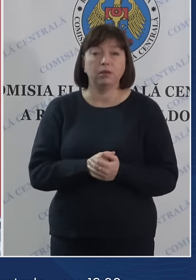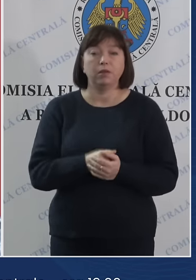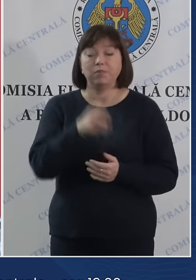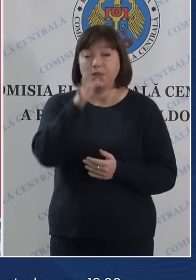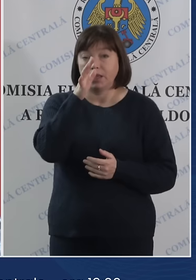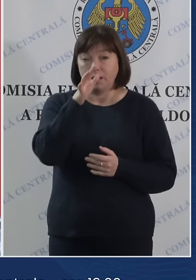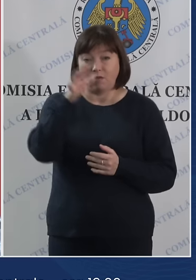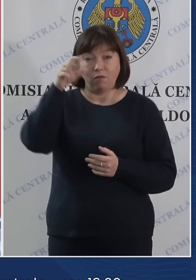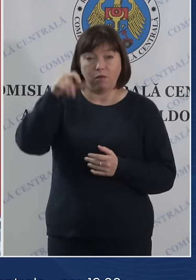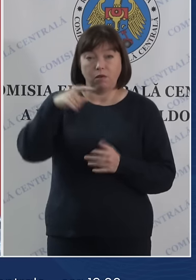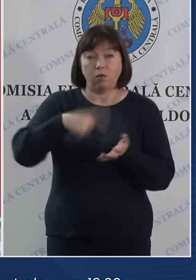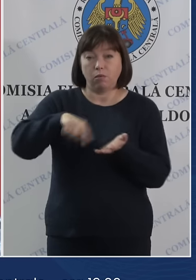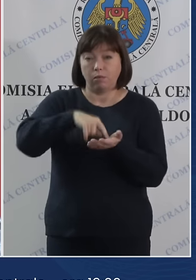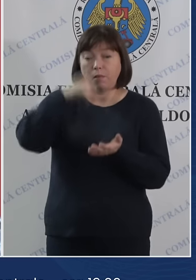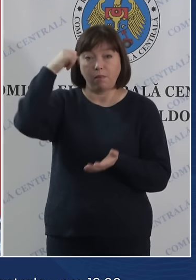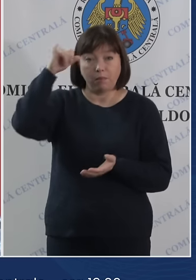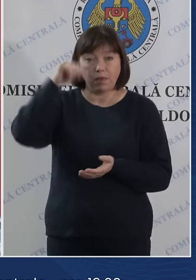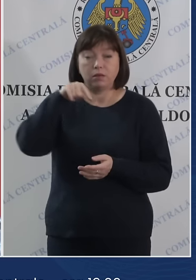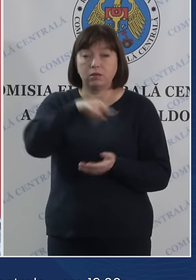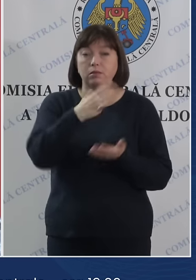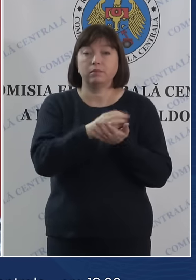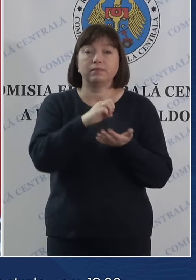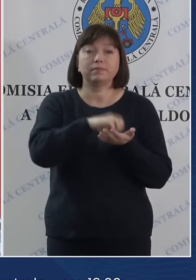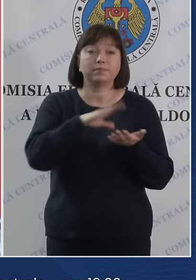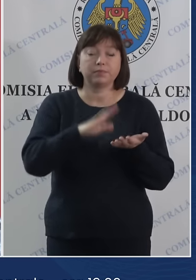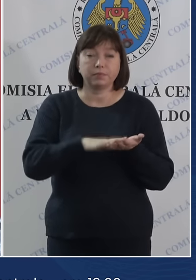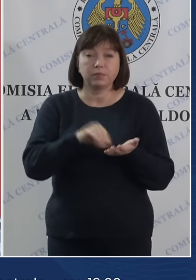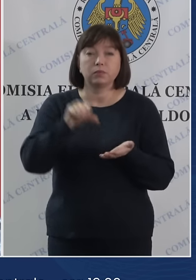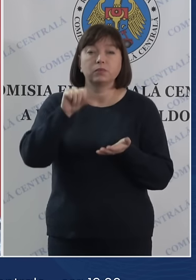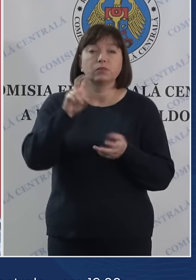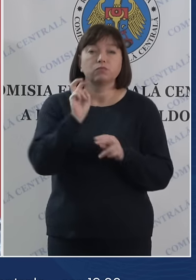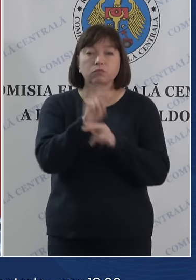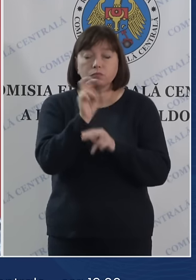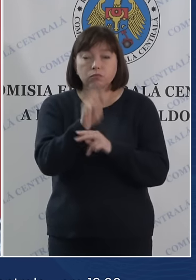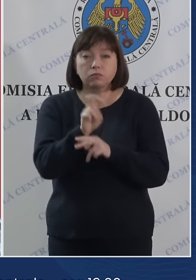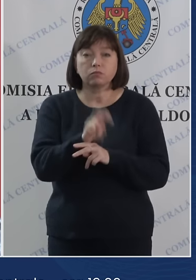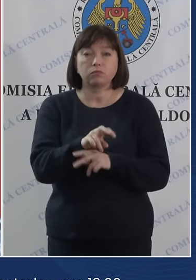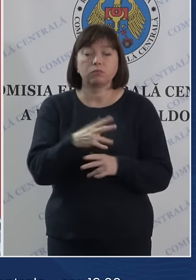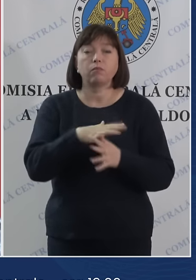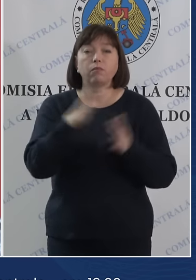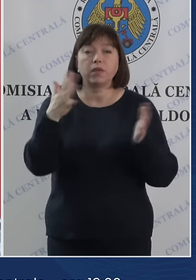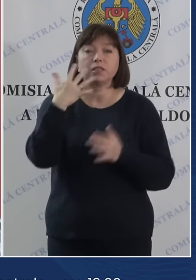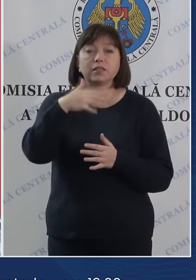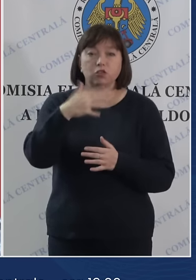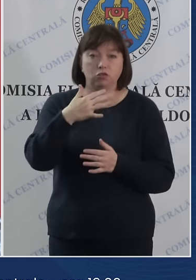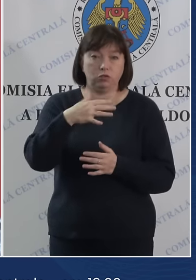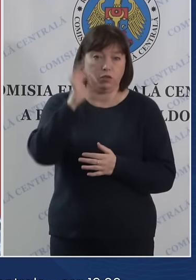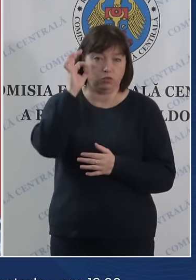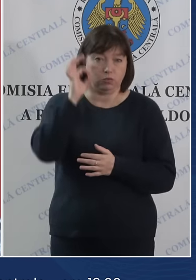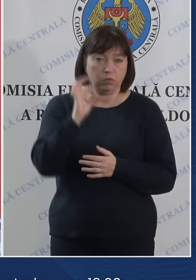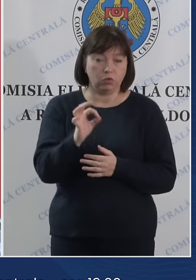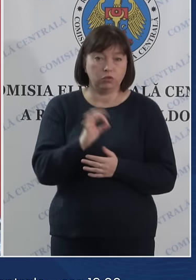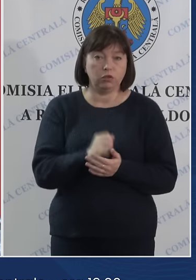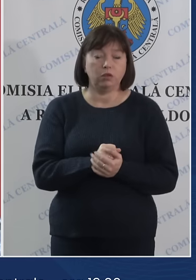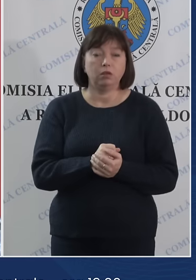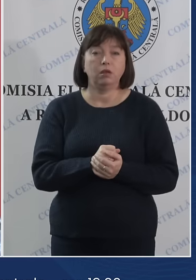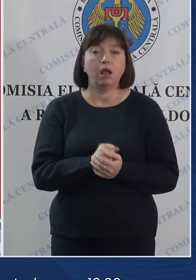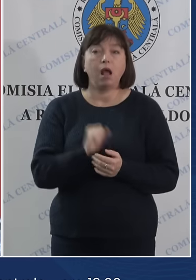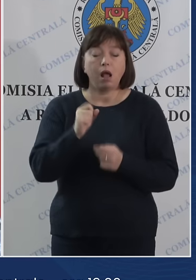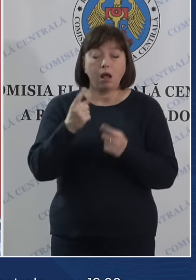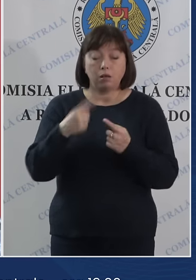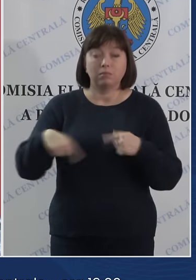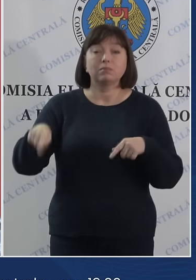În municipiul Bălți avem înregistrată o participare de peste 50%, iar în